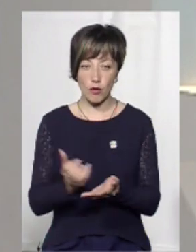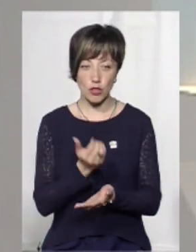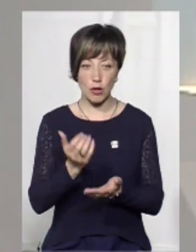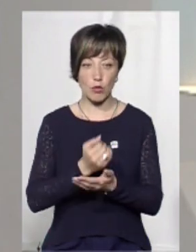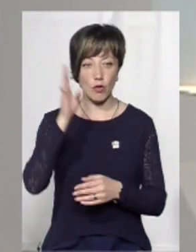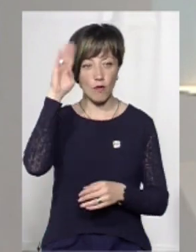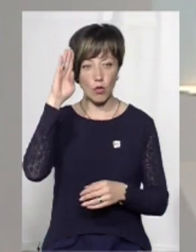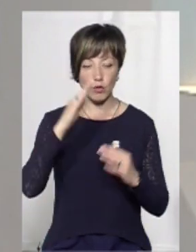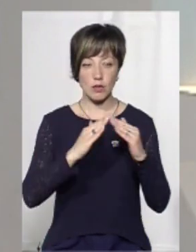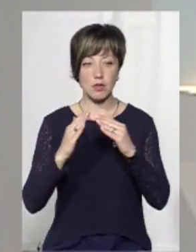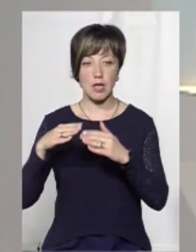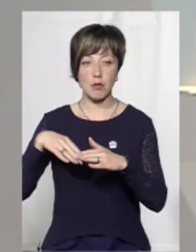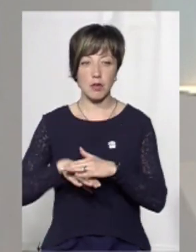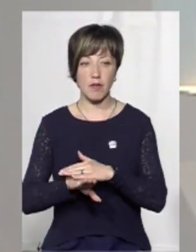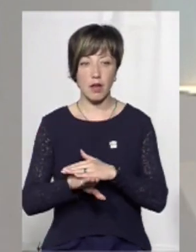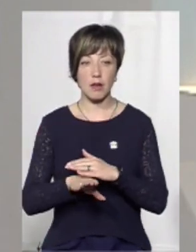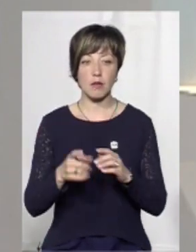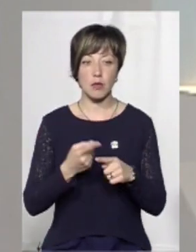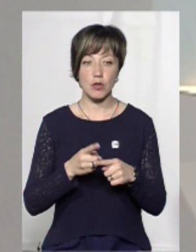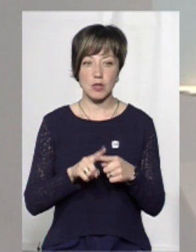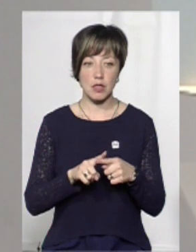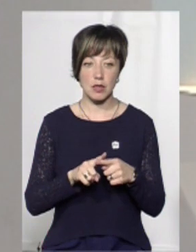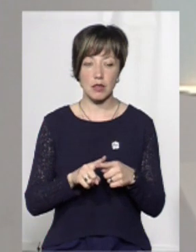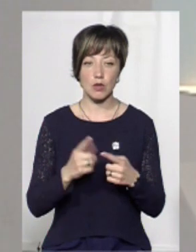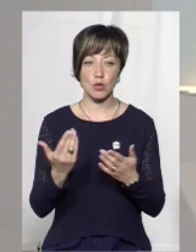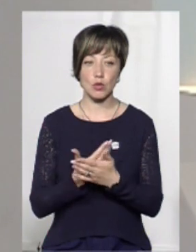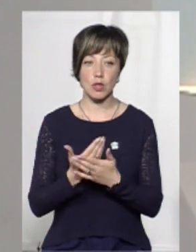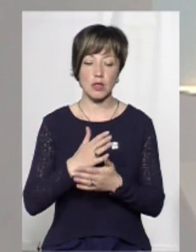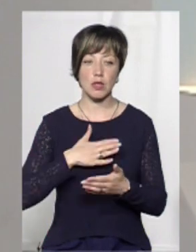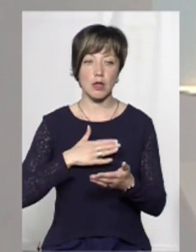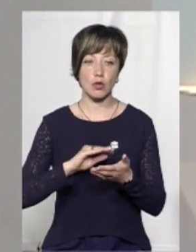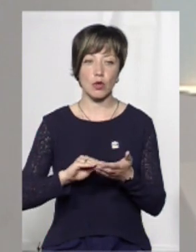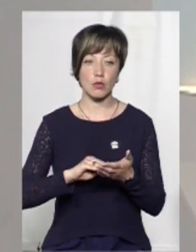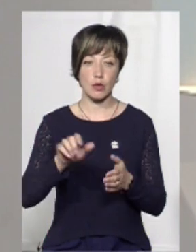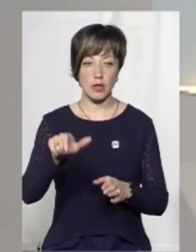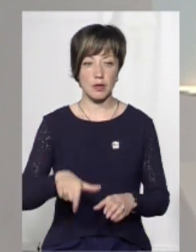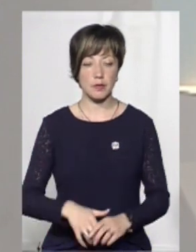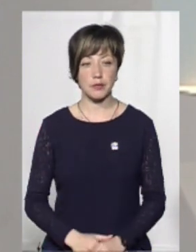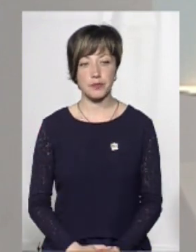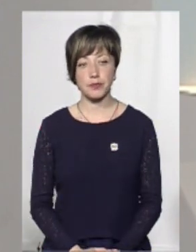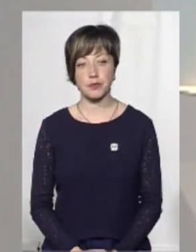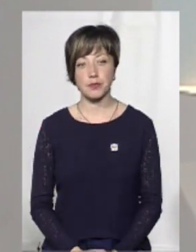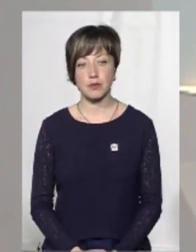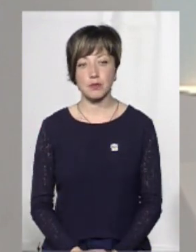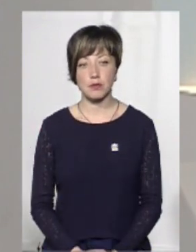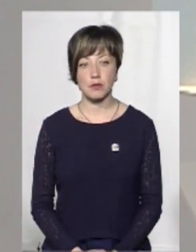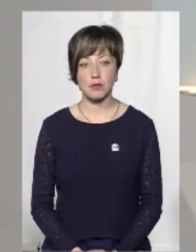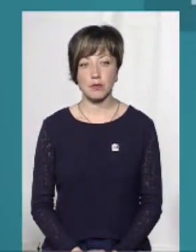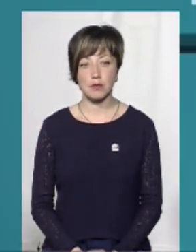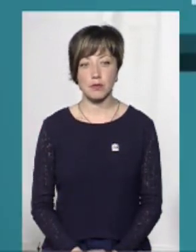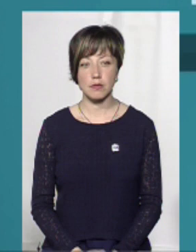з осель і підвалів. Про це у сюжеті Світлани Поробок, нашої колеги. Давайте подивимось.